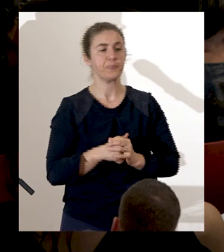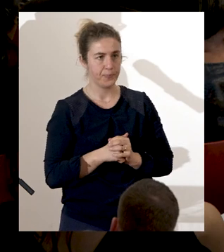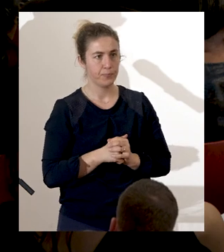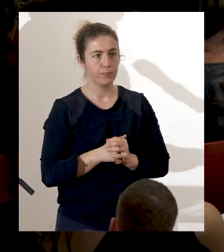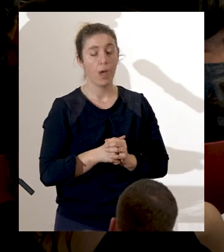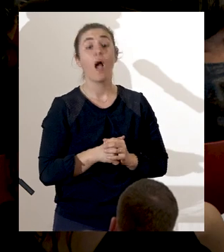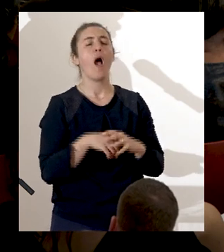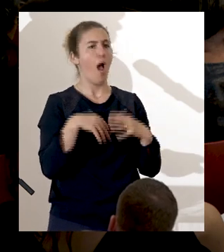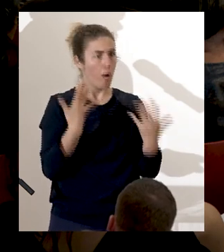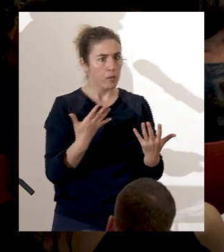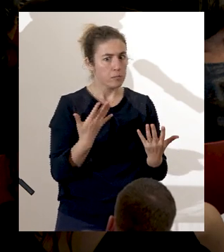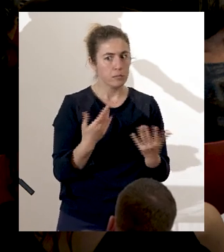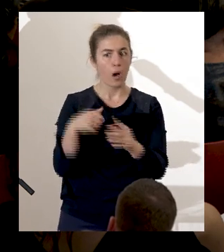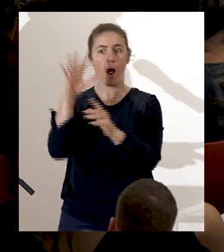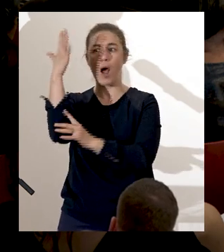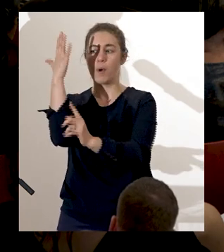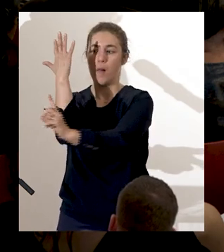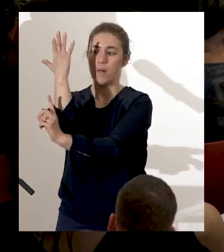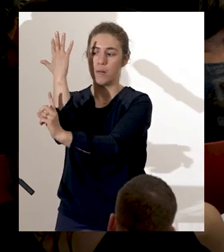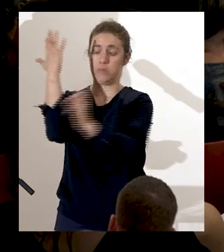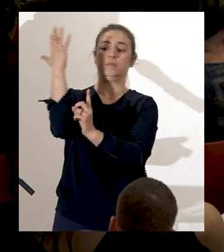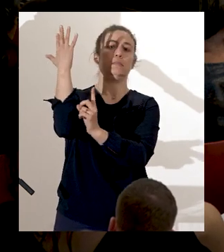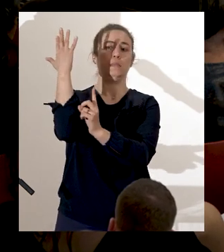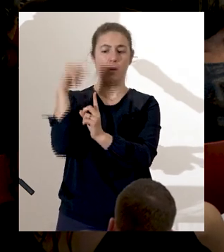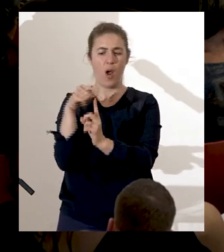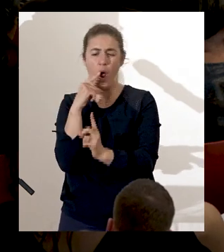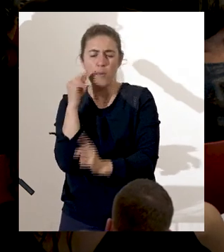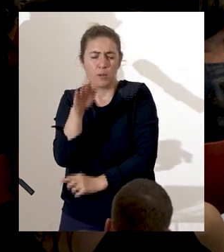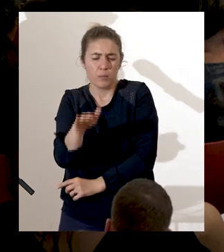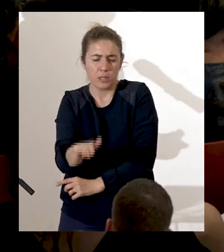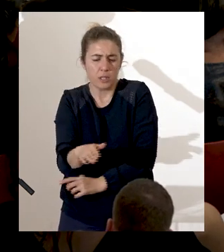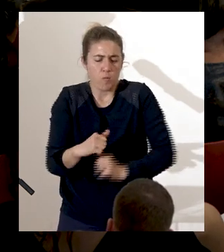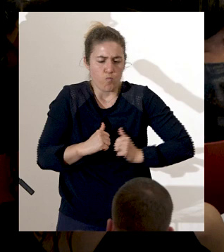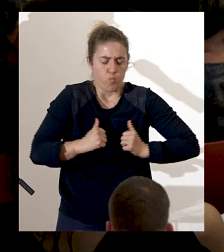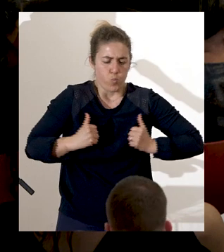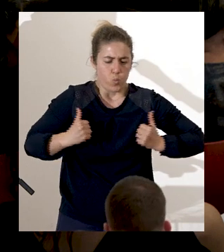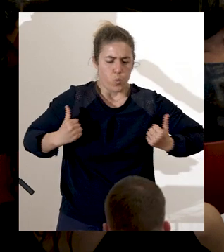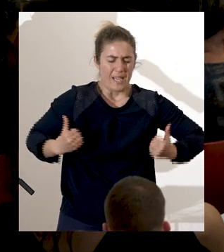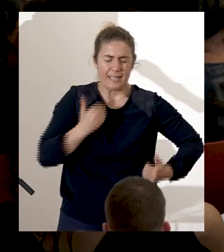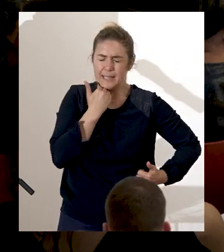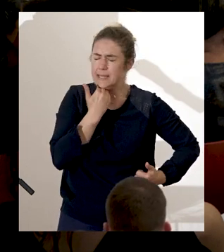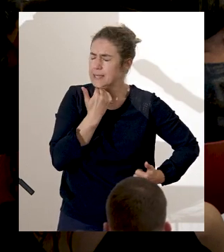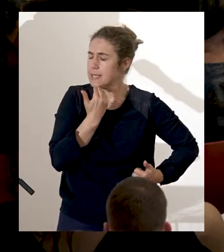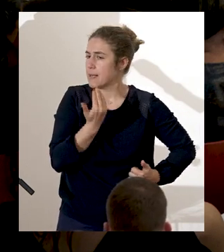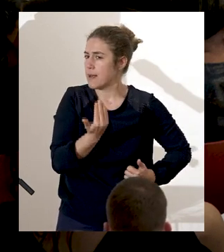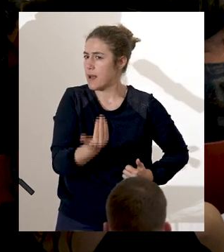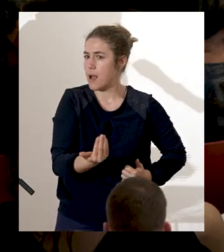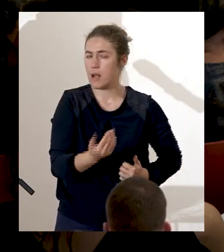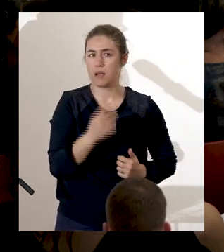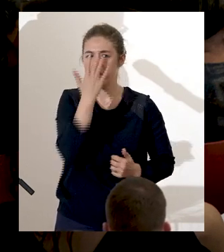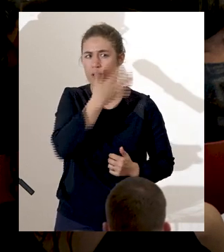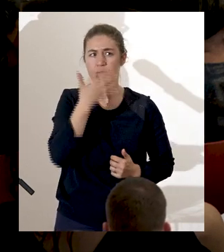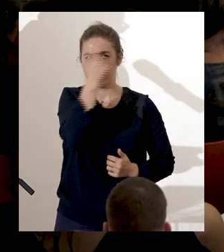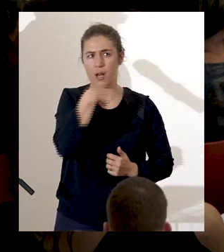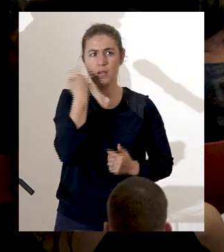de derrière un arbre, un petit homme, très corpulent, particulièrement sale, avec de forts traits africains